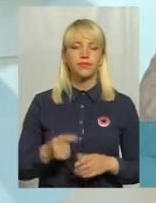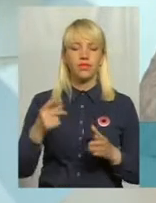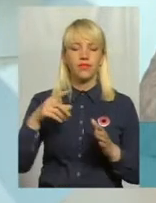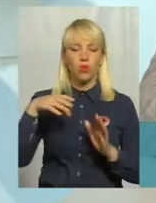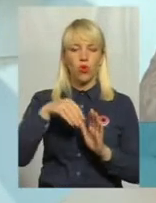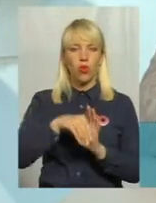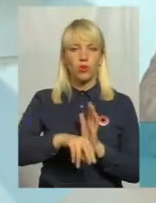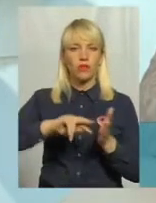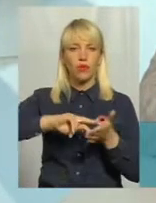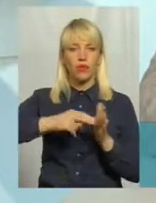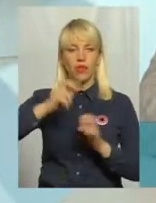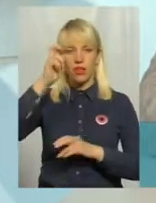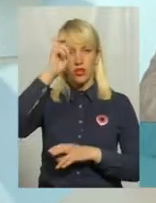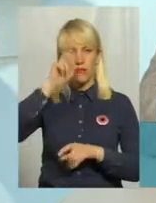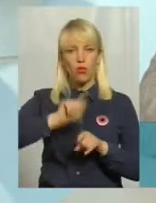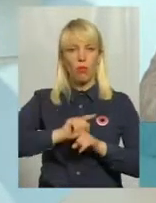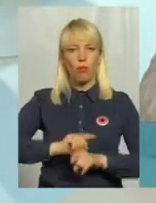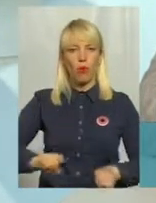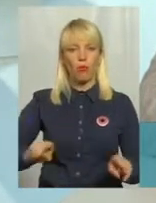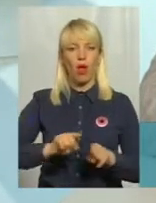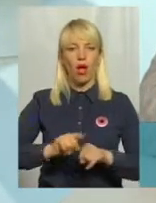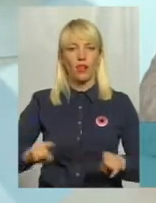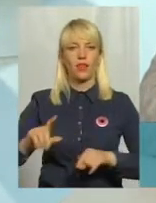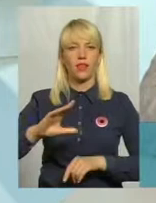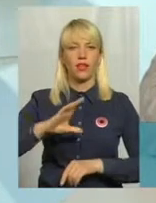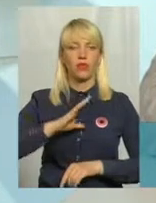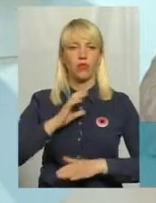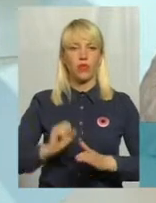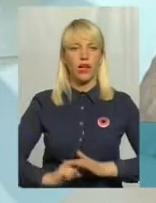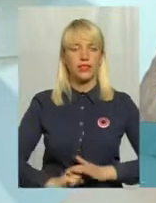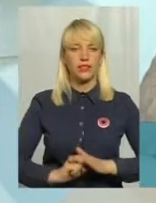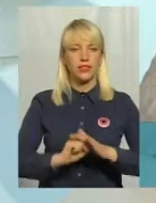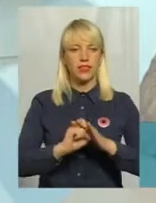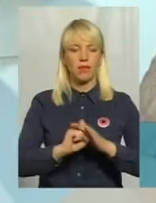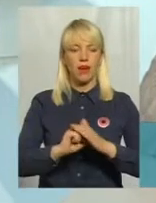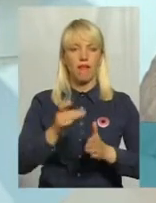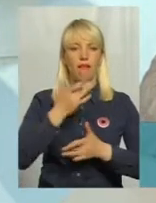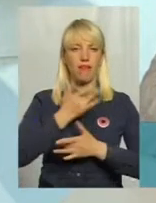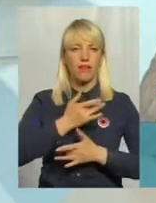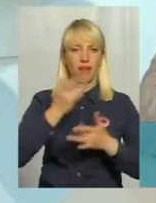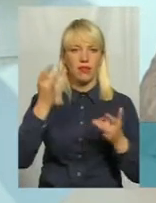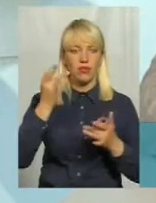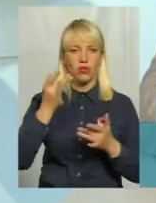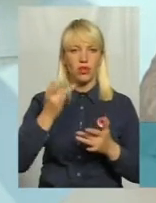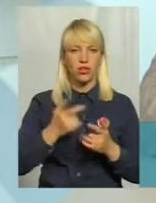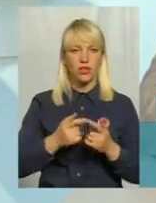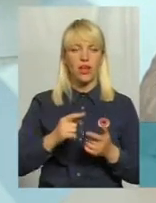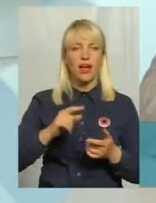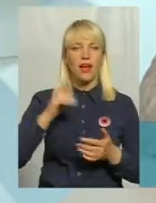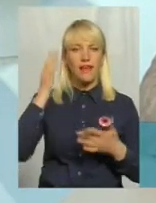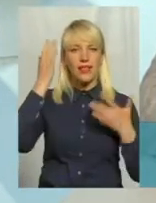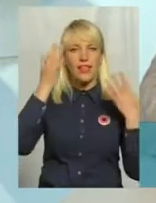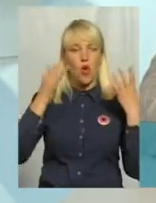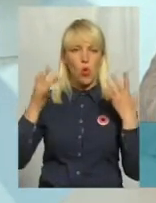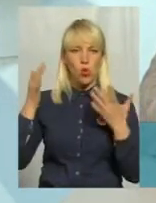державної пропаганди і була таким наскріжним каменем радянської ідеології. Натомість в